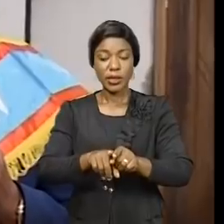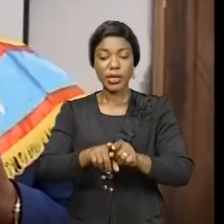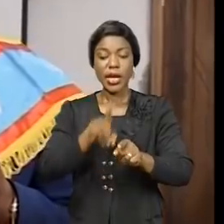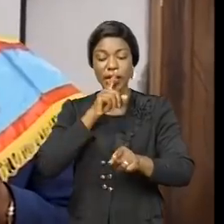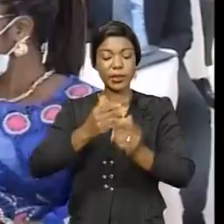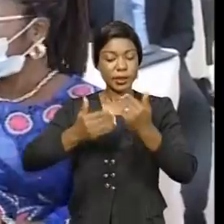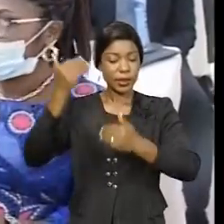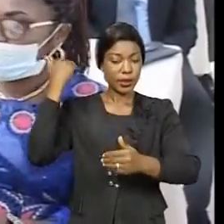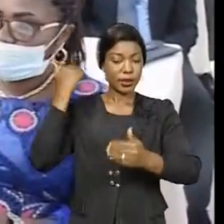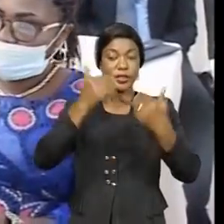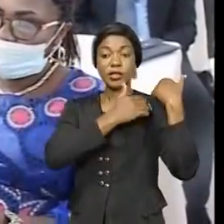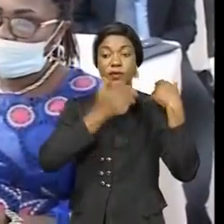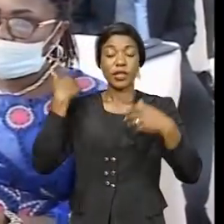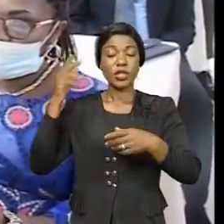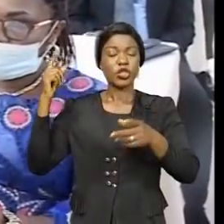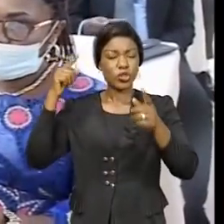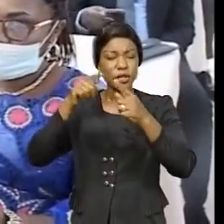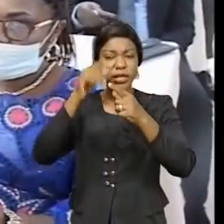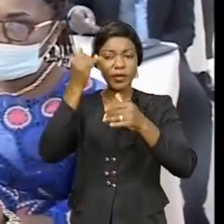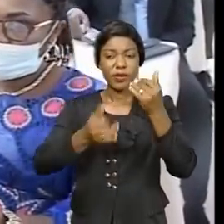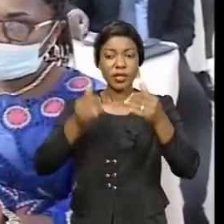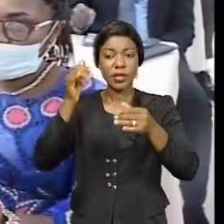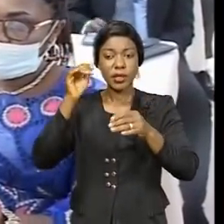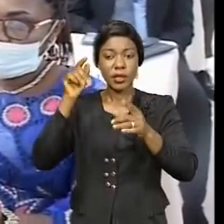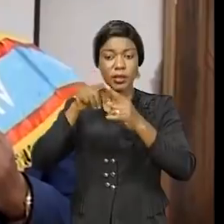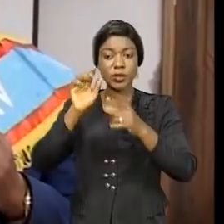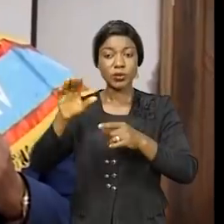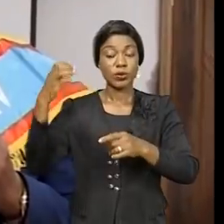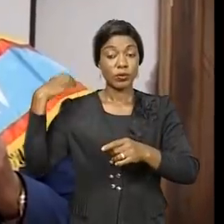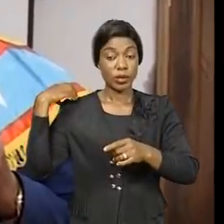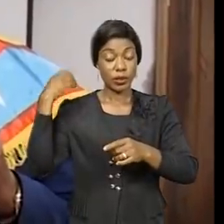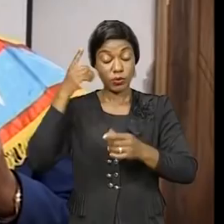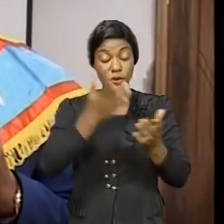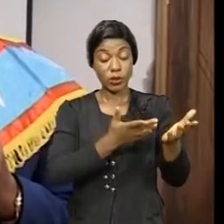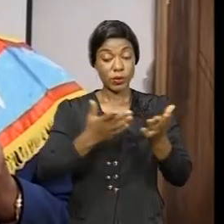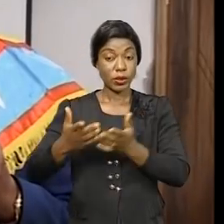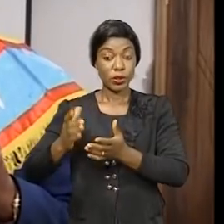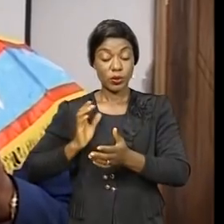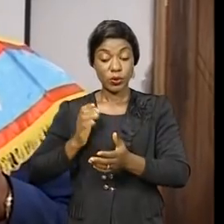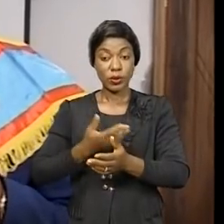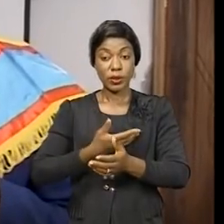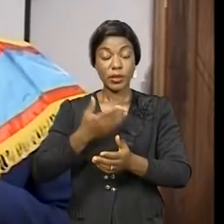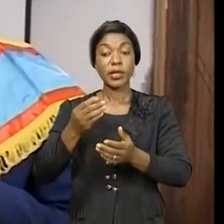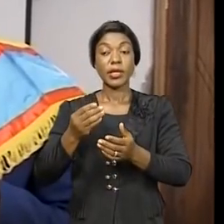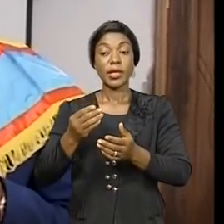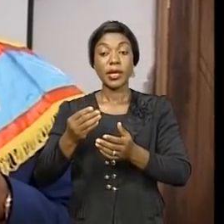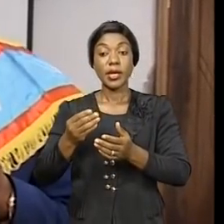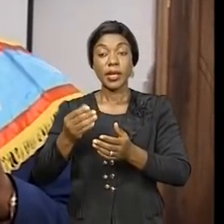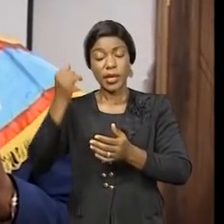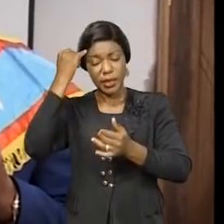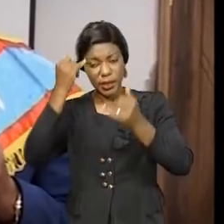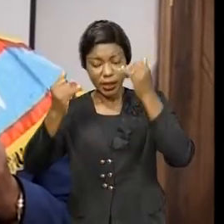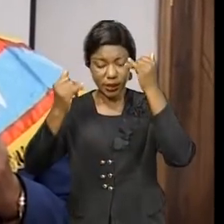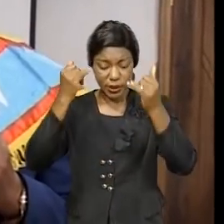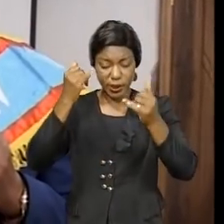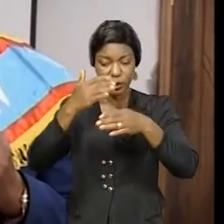'État jusqu'à la fin de son mandat pour qu'on puisse apporter notre pierre dans la construction de l